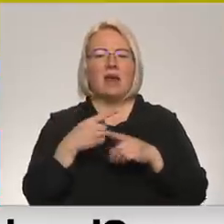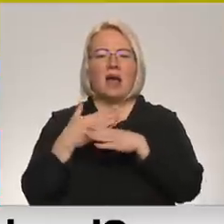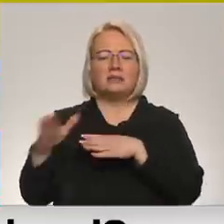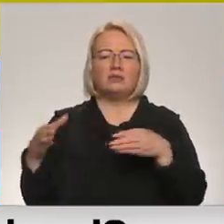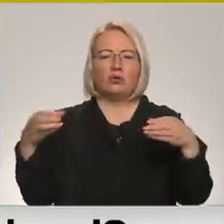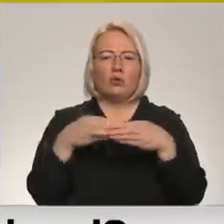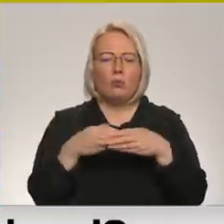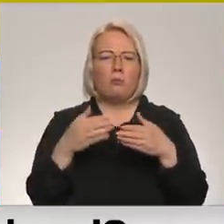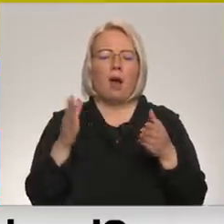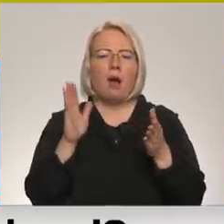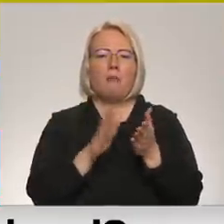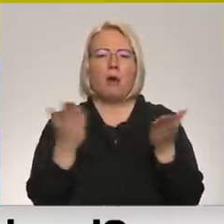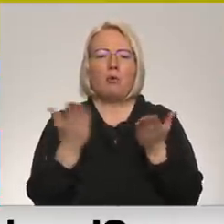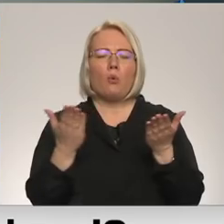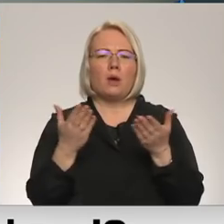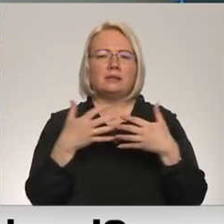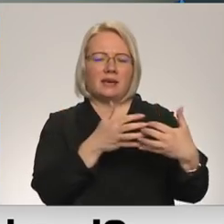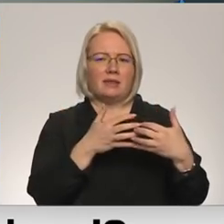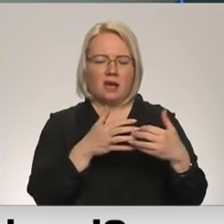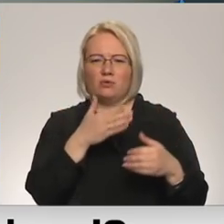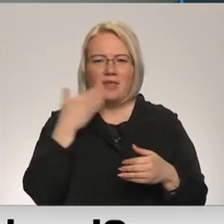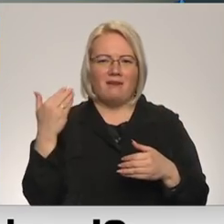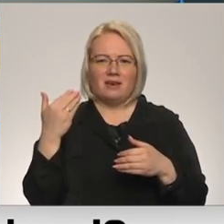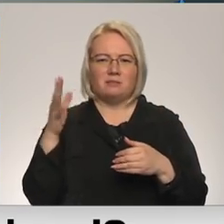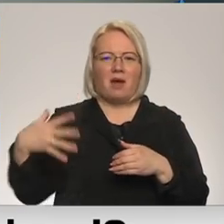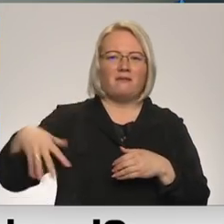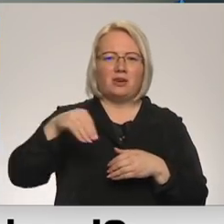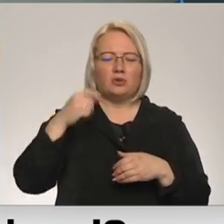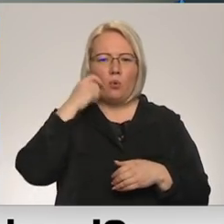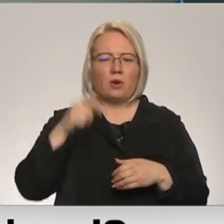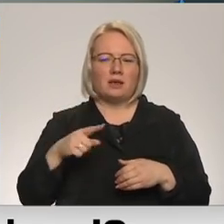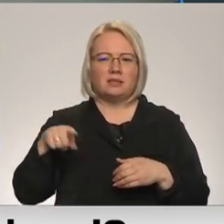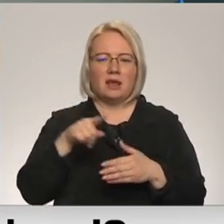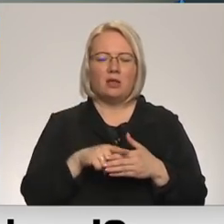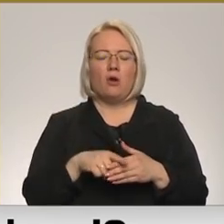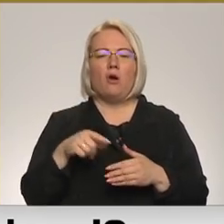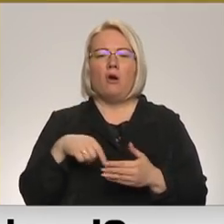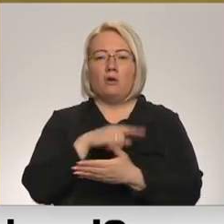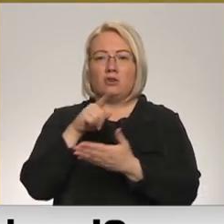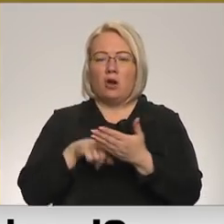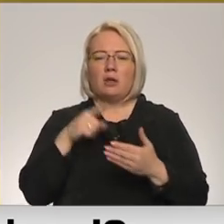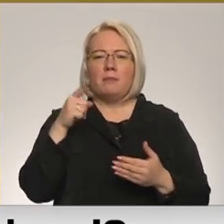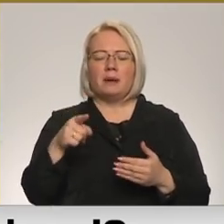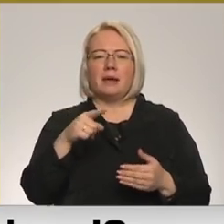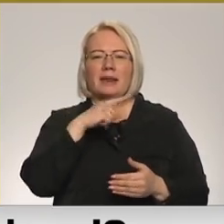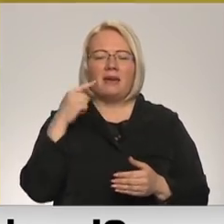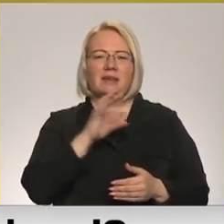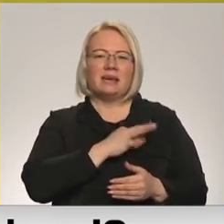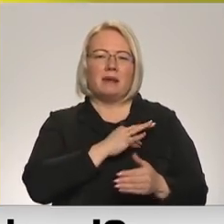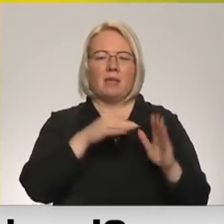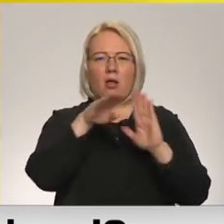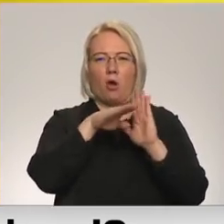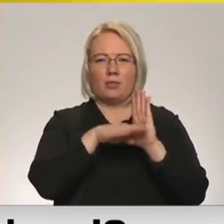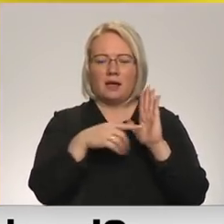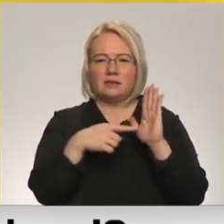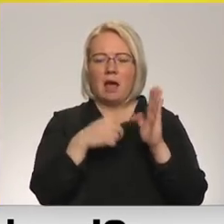Krievija cīnās. Nevis pret visu Ukraiņu tautu. Šodienas Krievijas domas lēmumas, apstiprinot šos grozījumus, Krievijas krimināla kodeksā, parestu šos 15